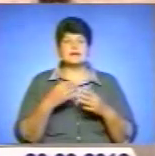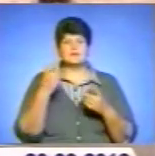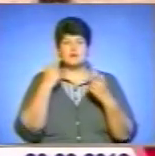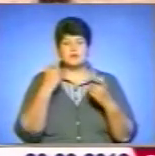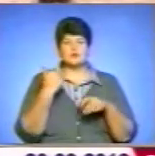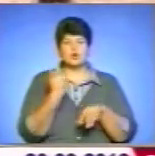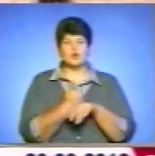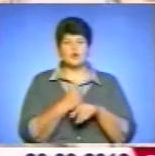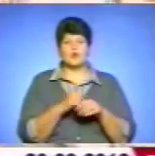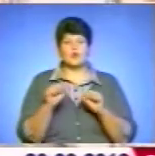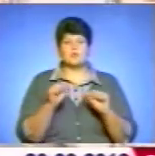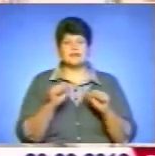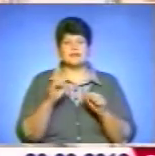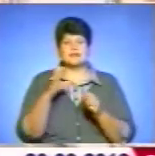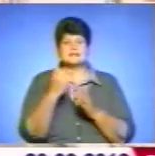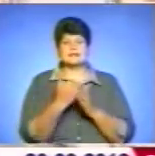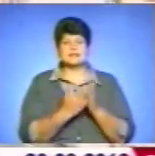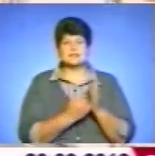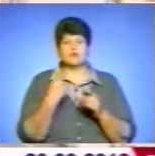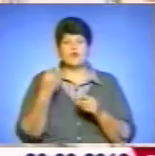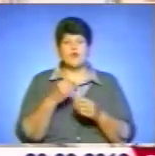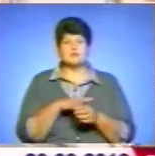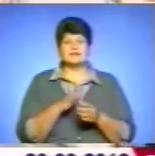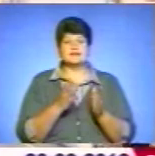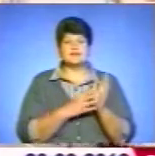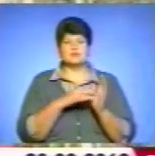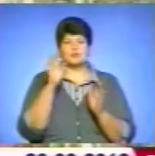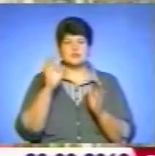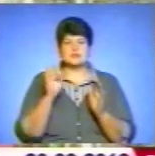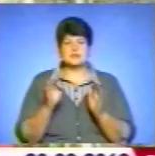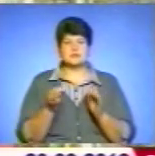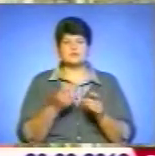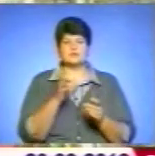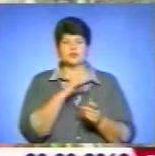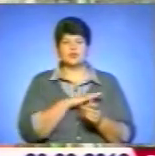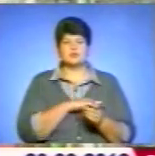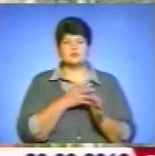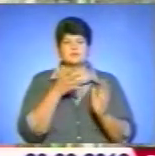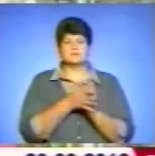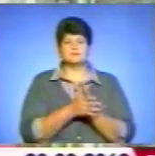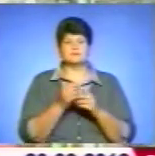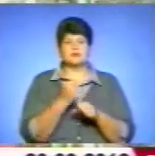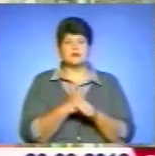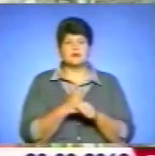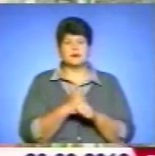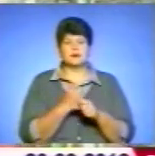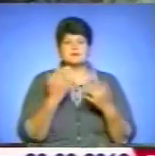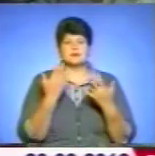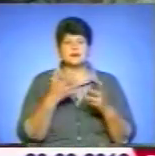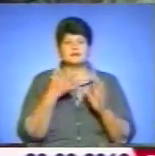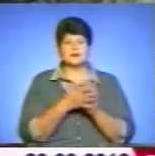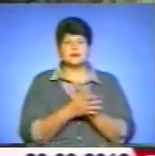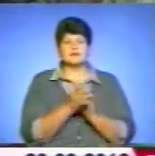управління статистики в області, 9% від уходів тернополяни витрачають на ліки. А скільки витрачає на медицину